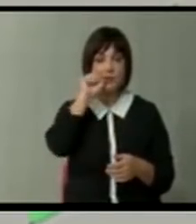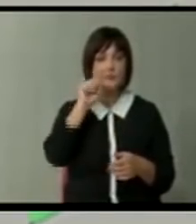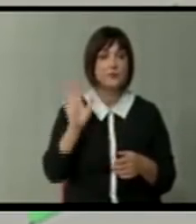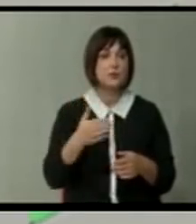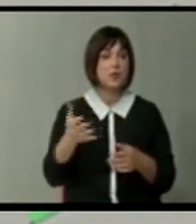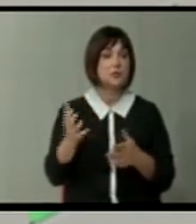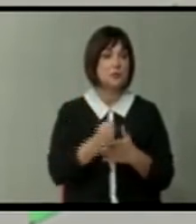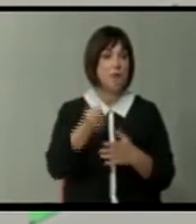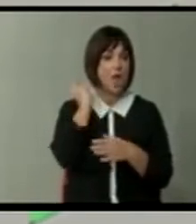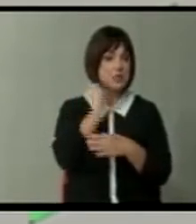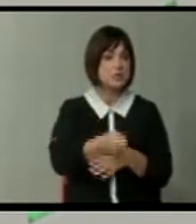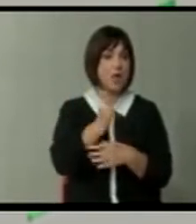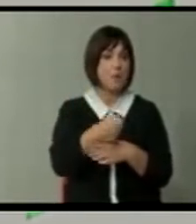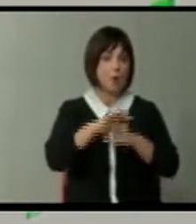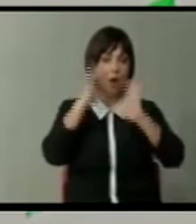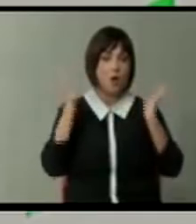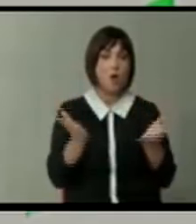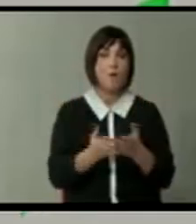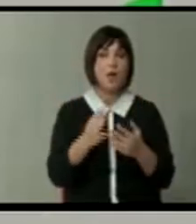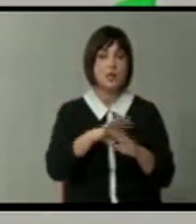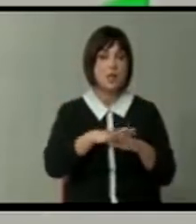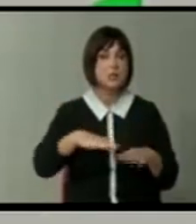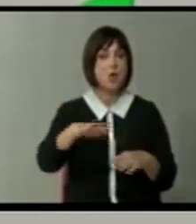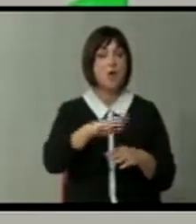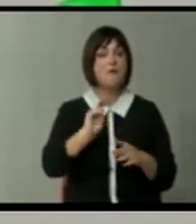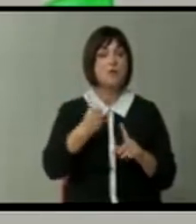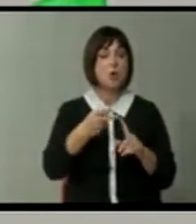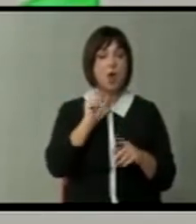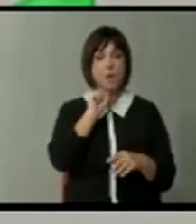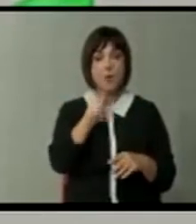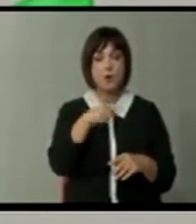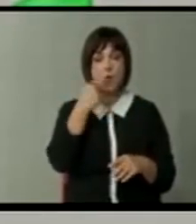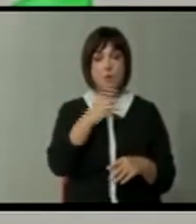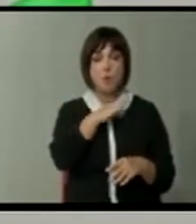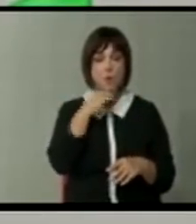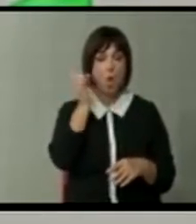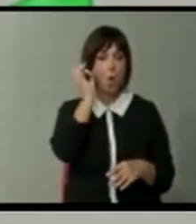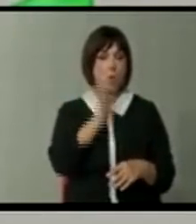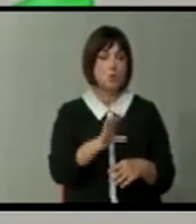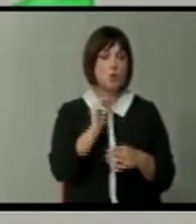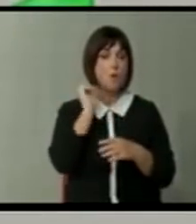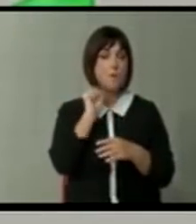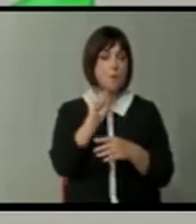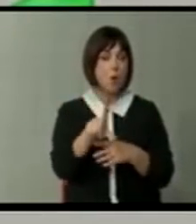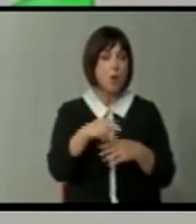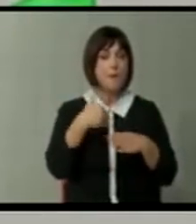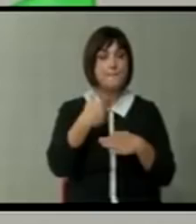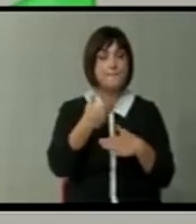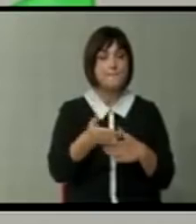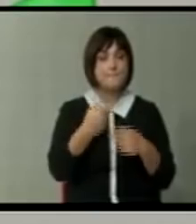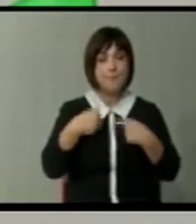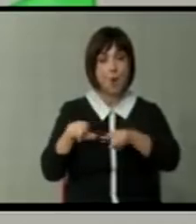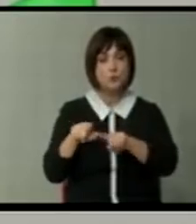јадеме стапот, и тоа е на глобален ниво. Пораката втора е, ќе се прати многу лоша порака, посебно